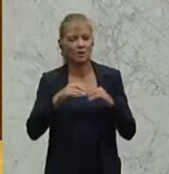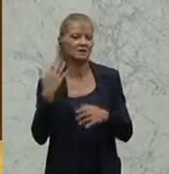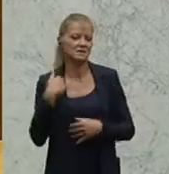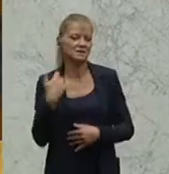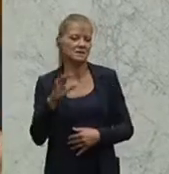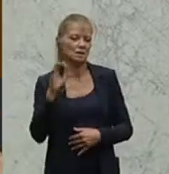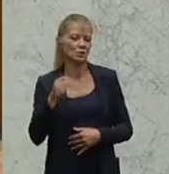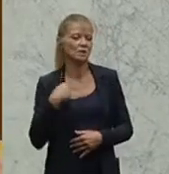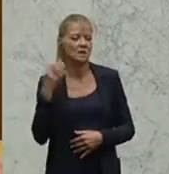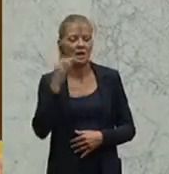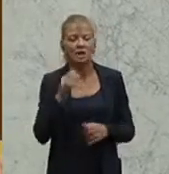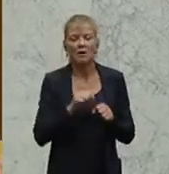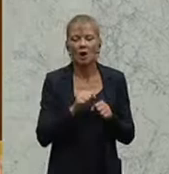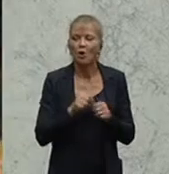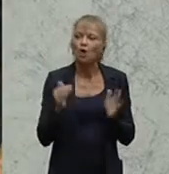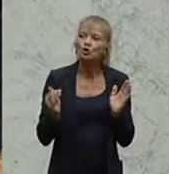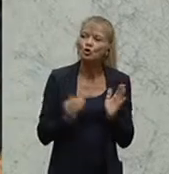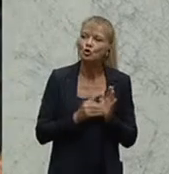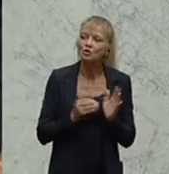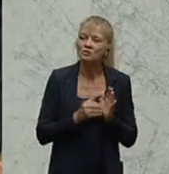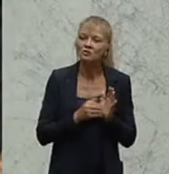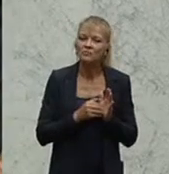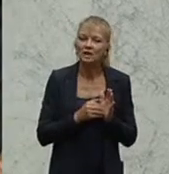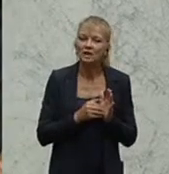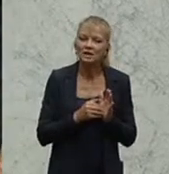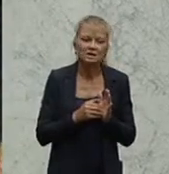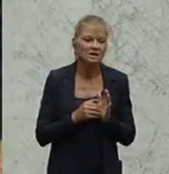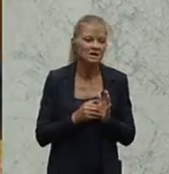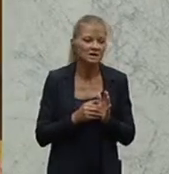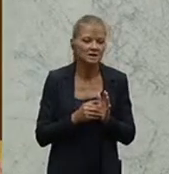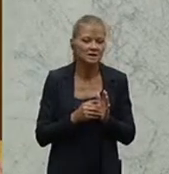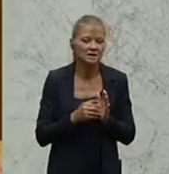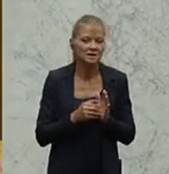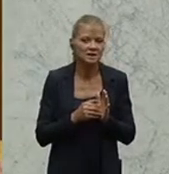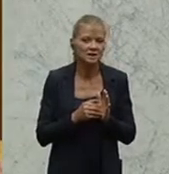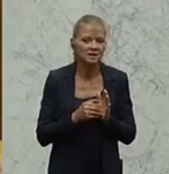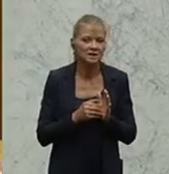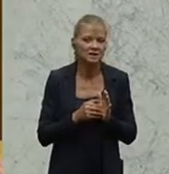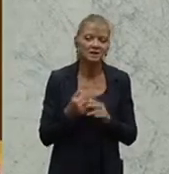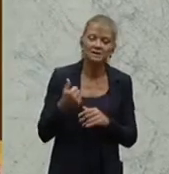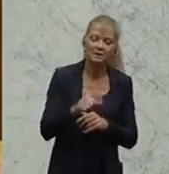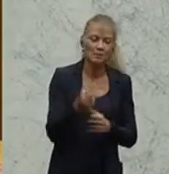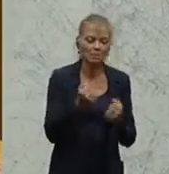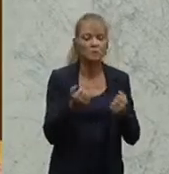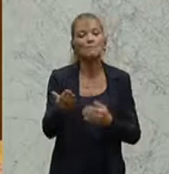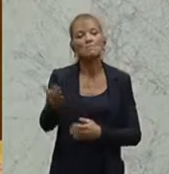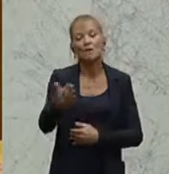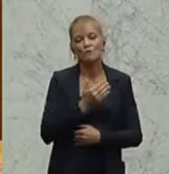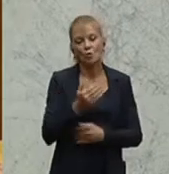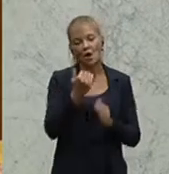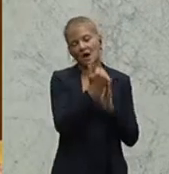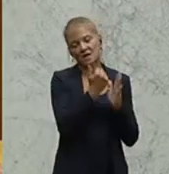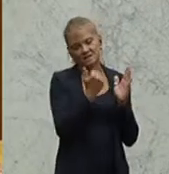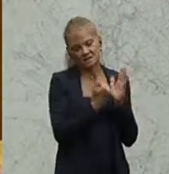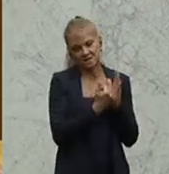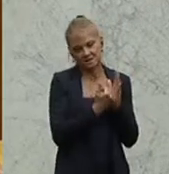es notwendig ist, eine Teilhabe des politischen Prozesses vor der Gesetzeswertung einzuführen. Das Crowdsourcing nach finnischem